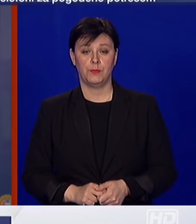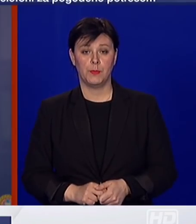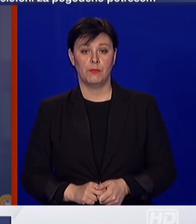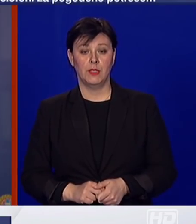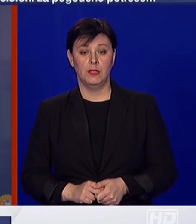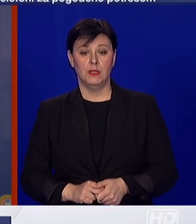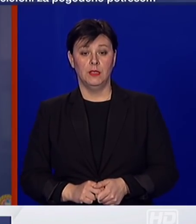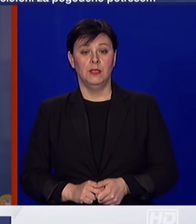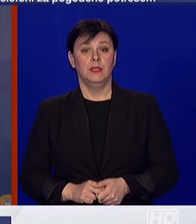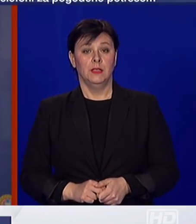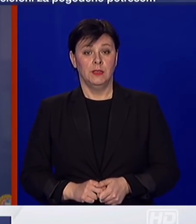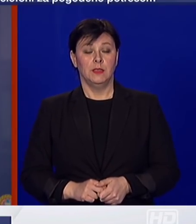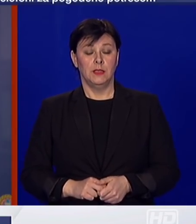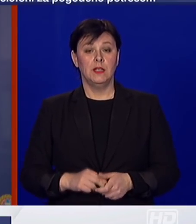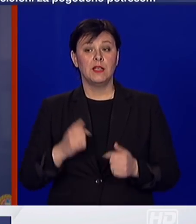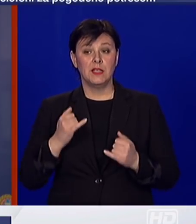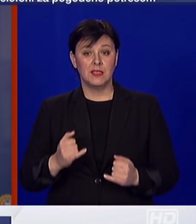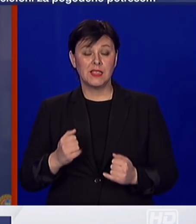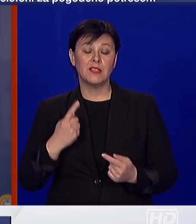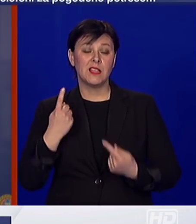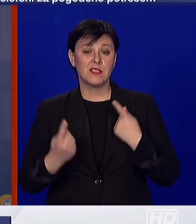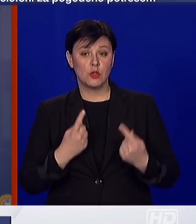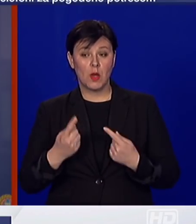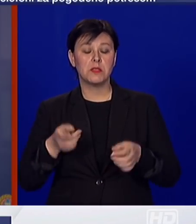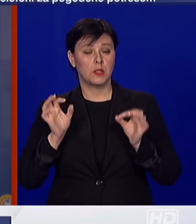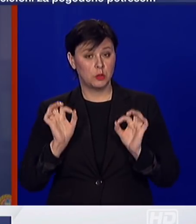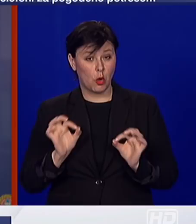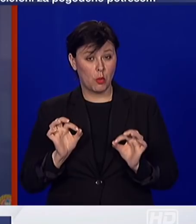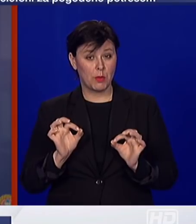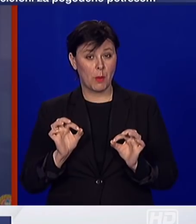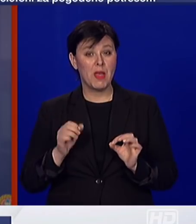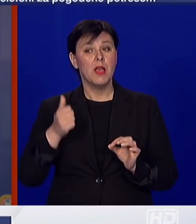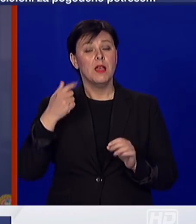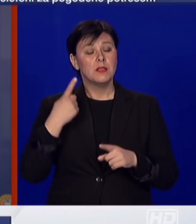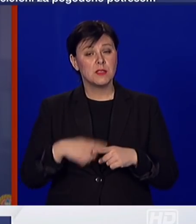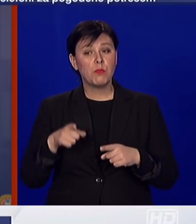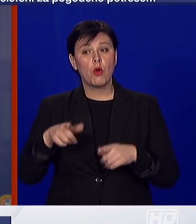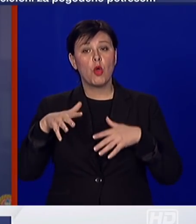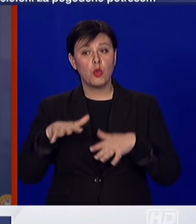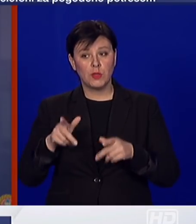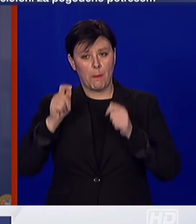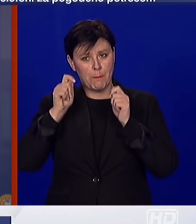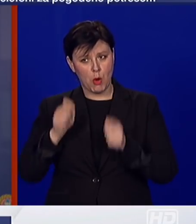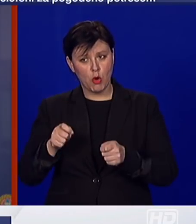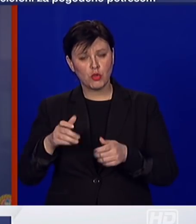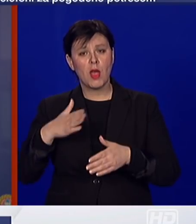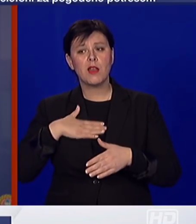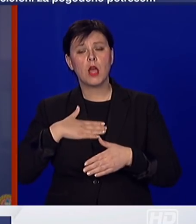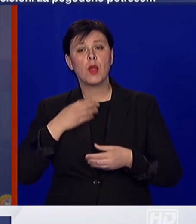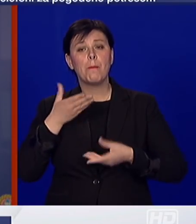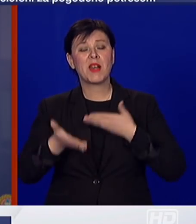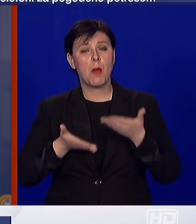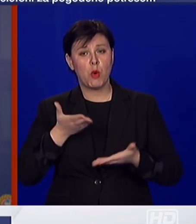Rekao bih i zaključio da je stanje u ovom trenutku dobro, prvenstveno zbog toga što građani poštuju naše preporuke.